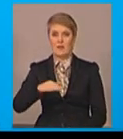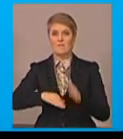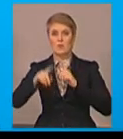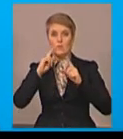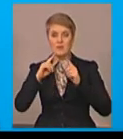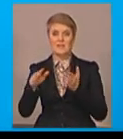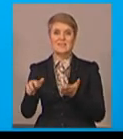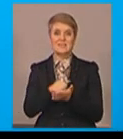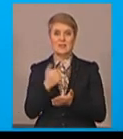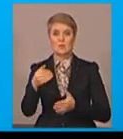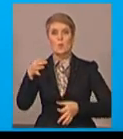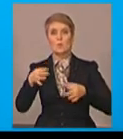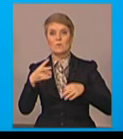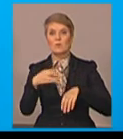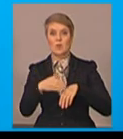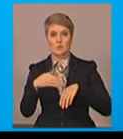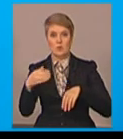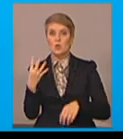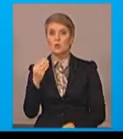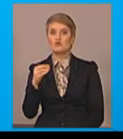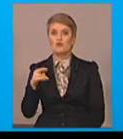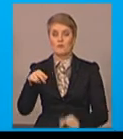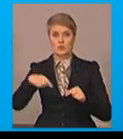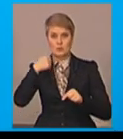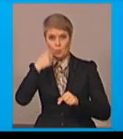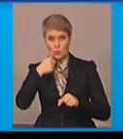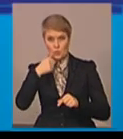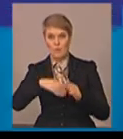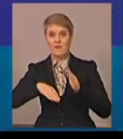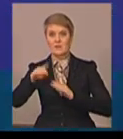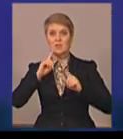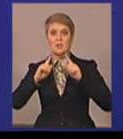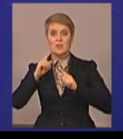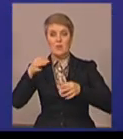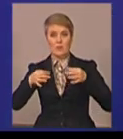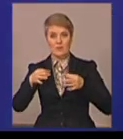недоторканість, а 4 жовтня цього року Вища Рада правосуддя усунула Миколу Чауса від посади.